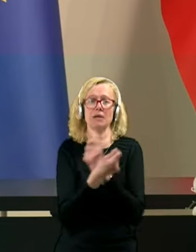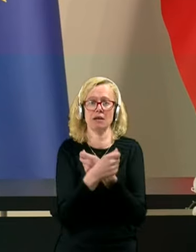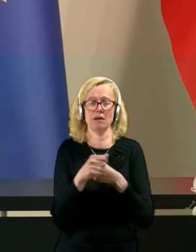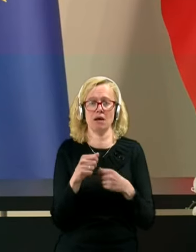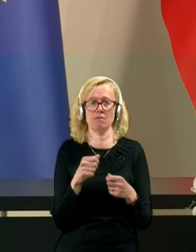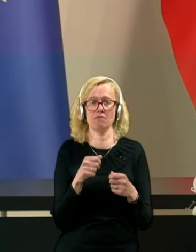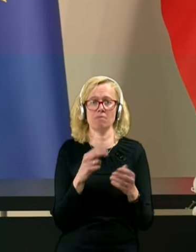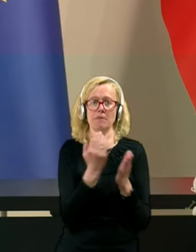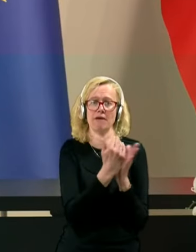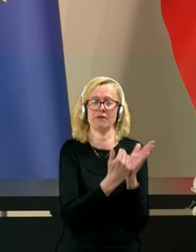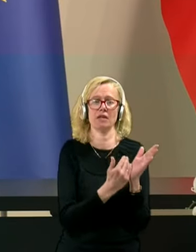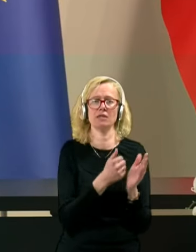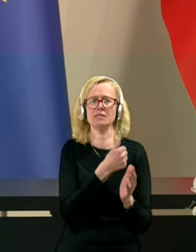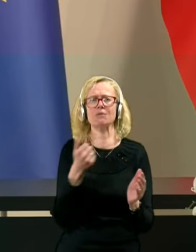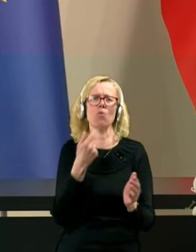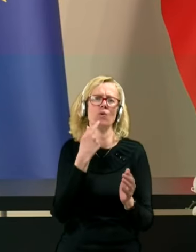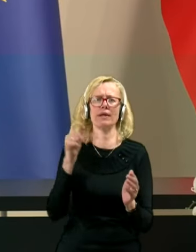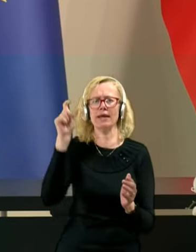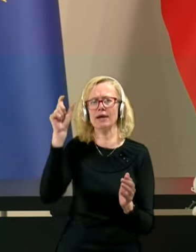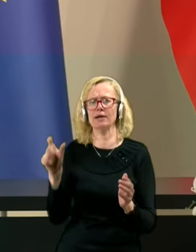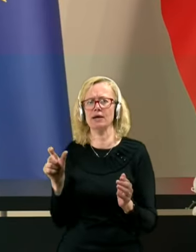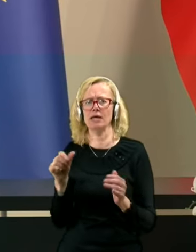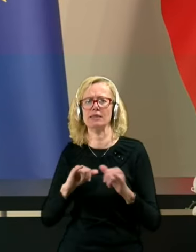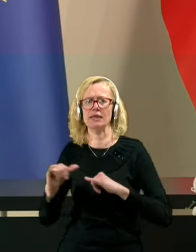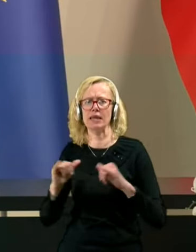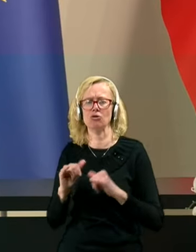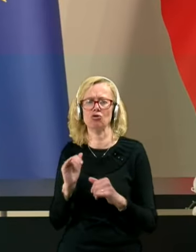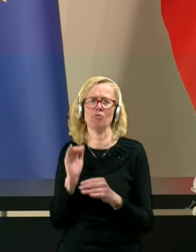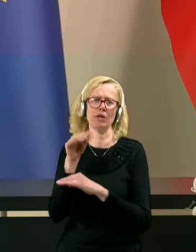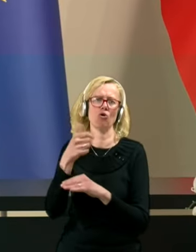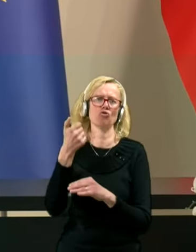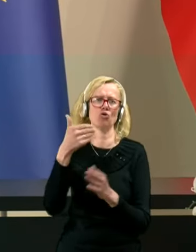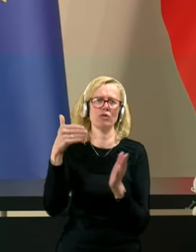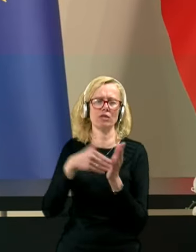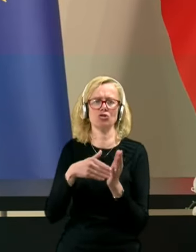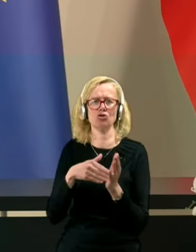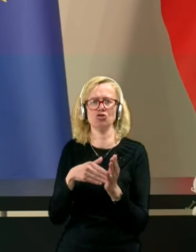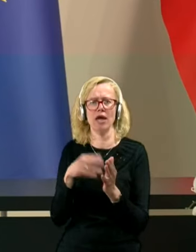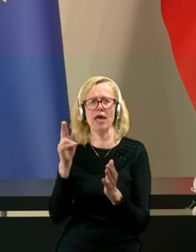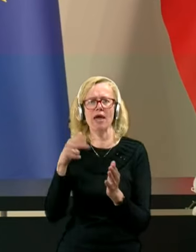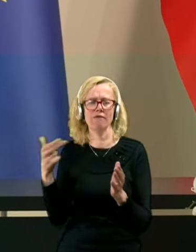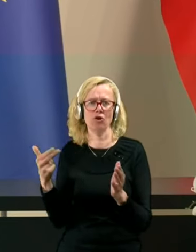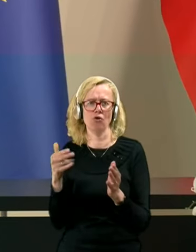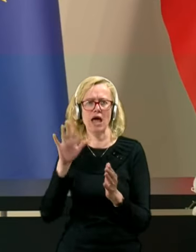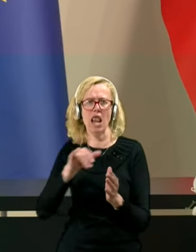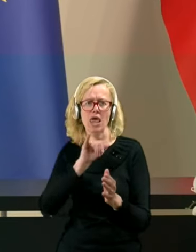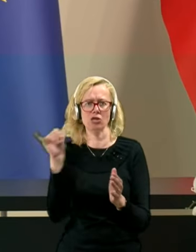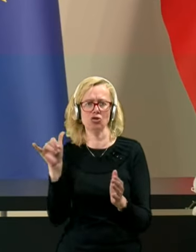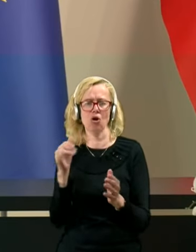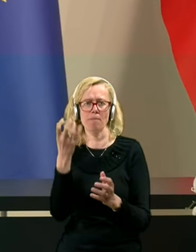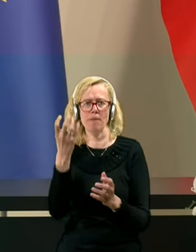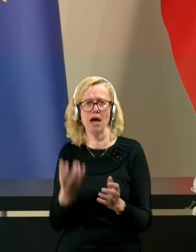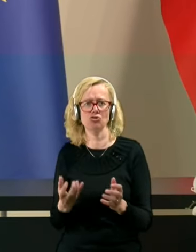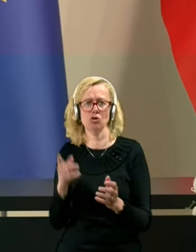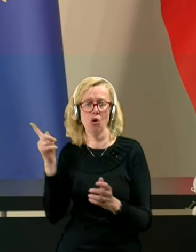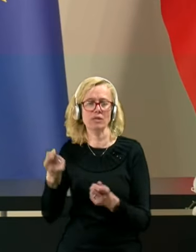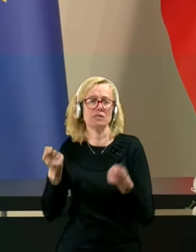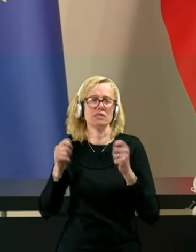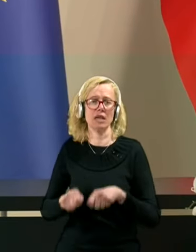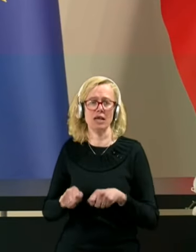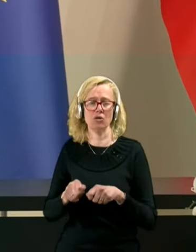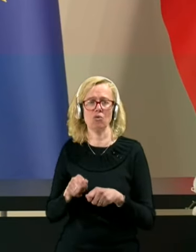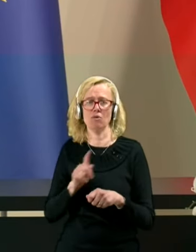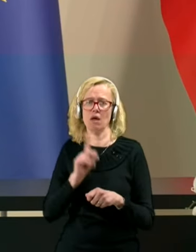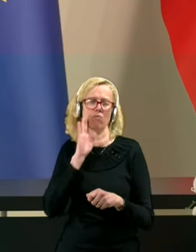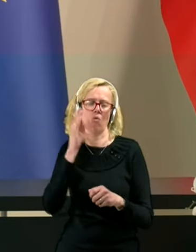direktor za preko 100 tisoč evrov neto plače na leto, je sklenil, da se teh pravil ne bo